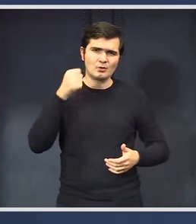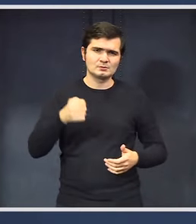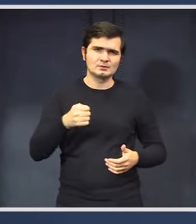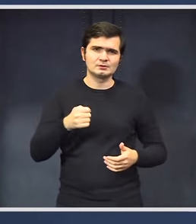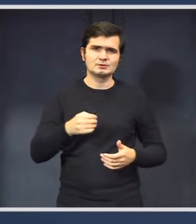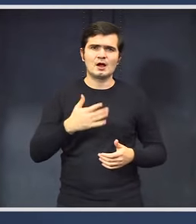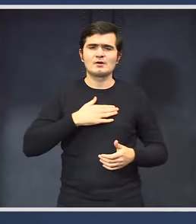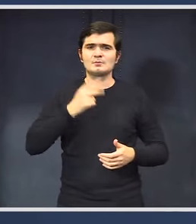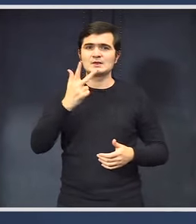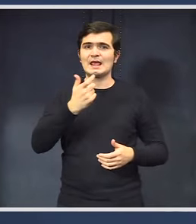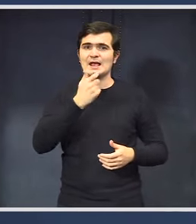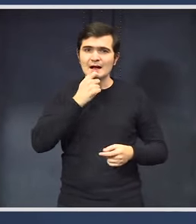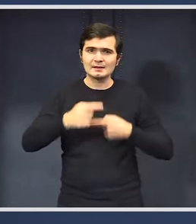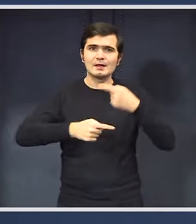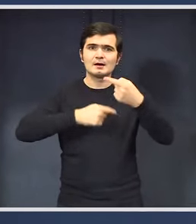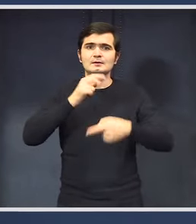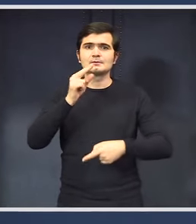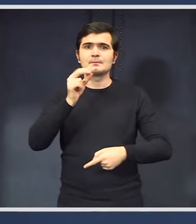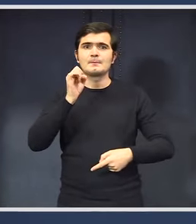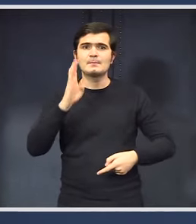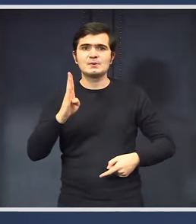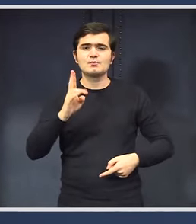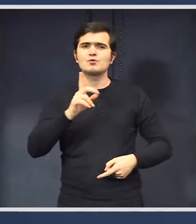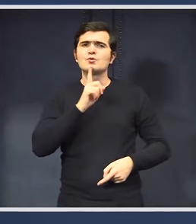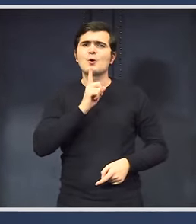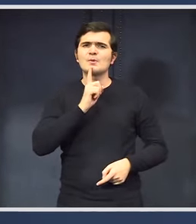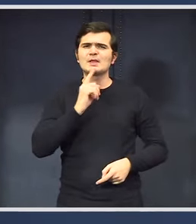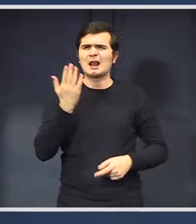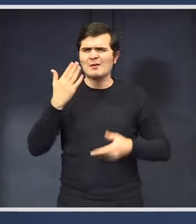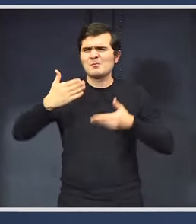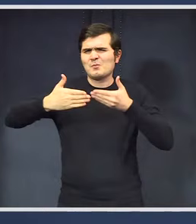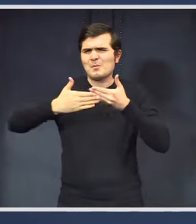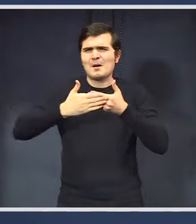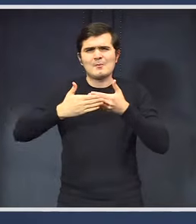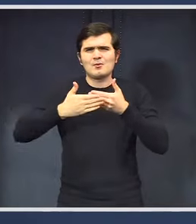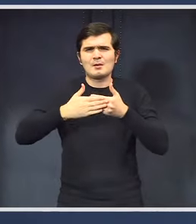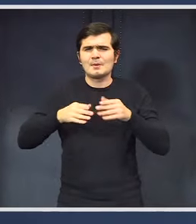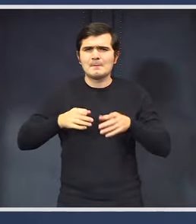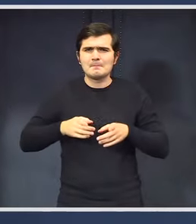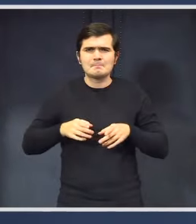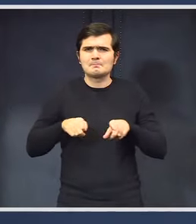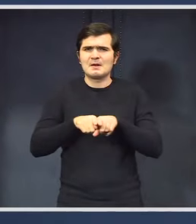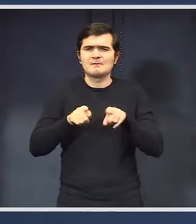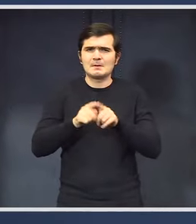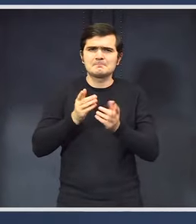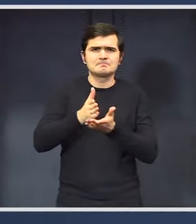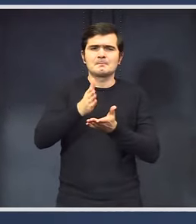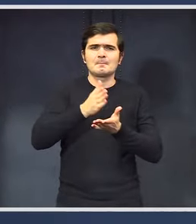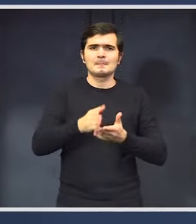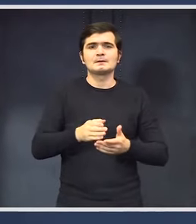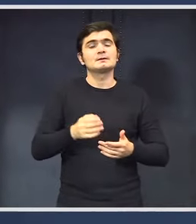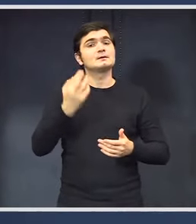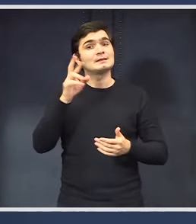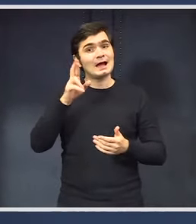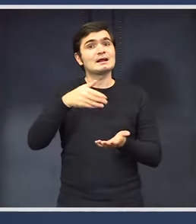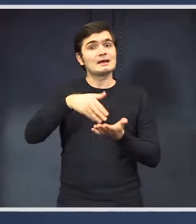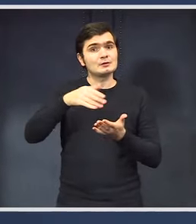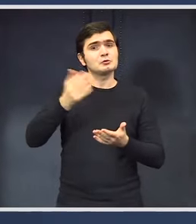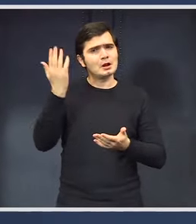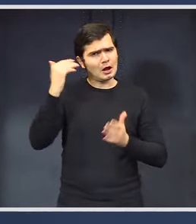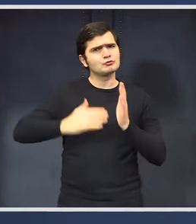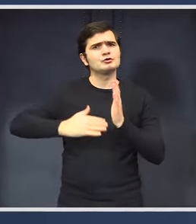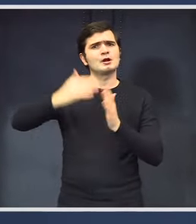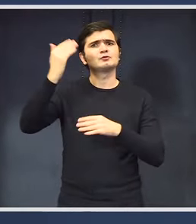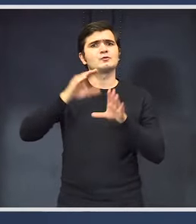avem 3 ani la rând în care PIB-ul nominal a fost aproape constant. În această perioadă, așa cum am spus, cheltuielile au crescut foarte mult.